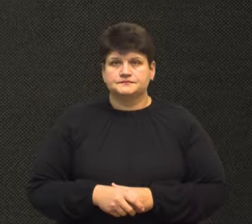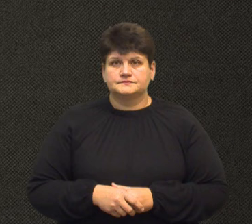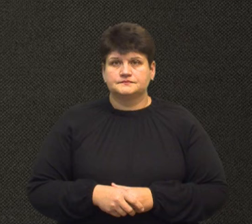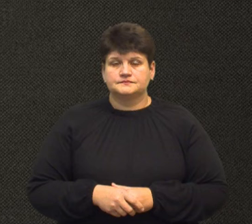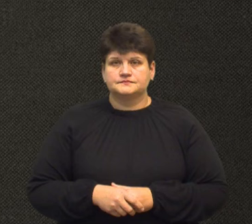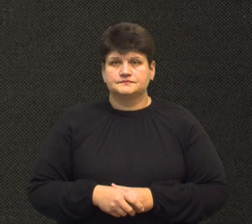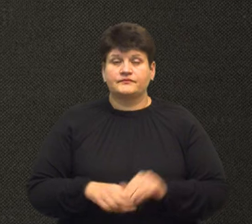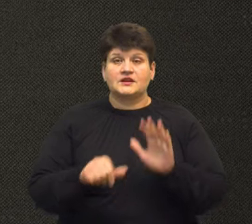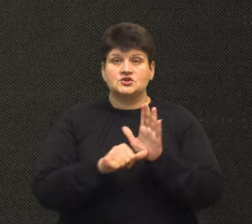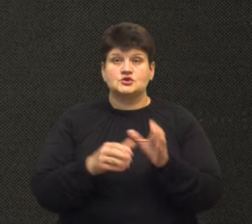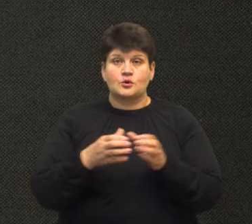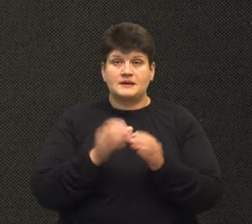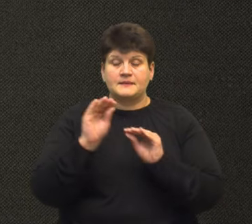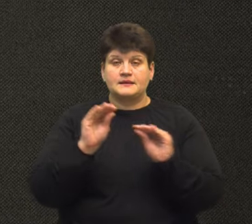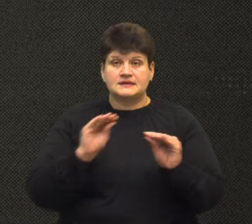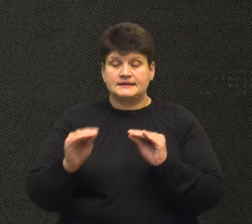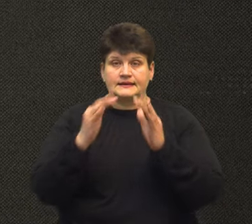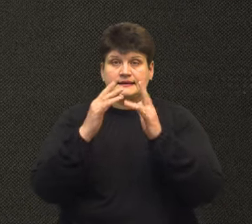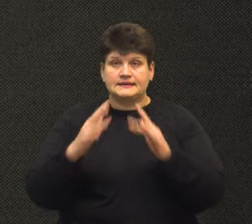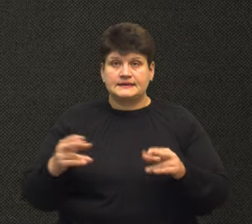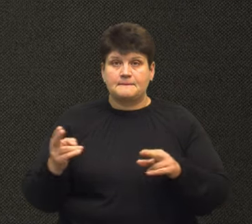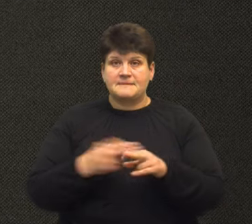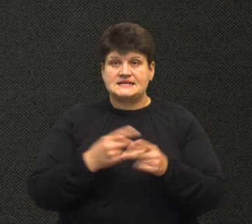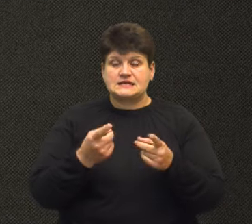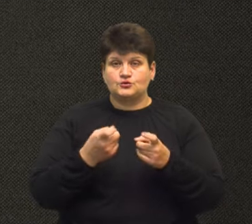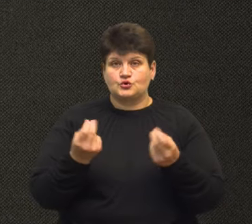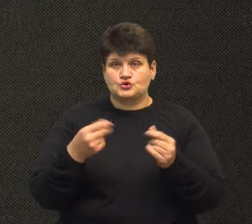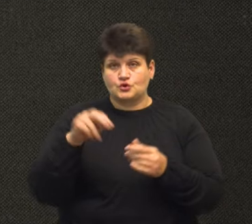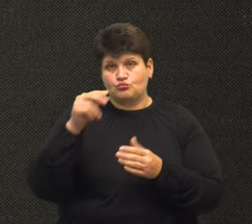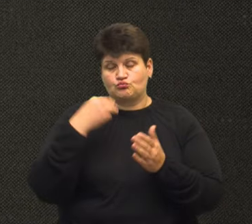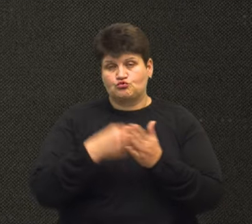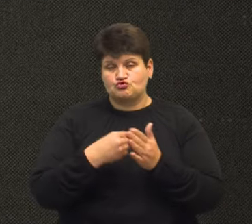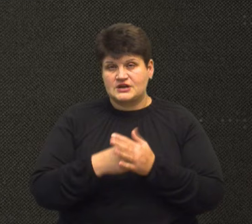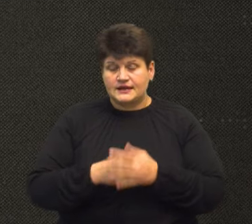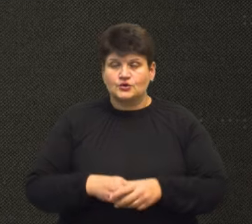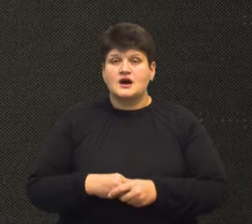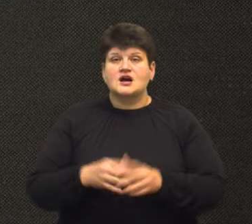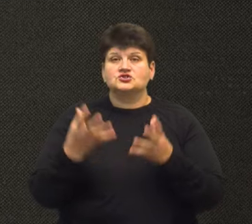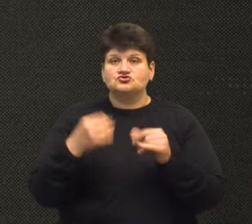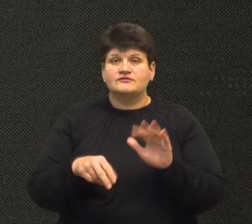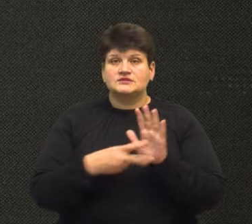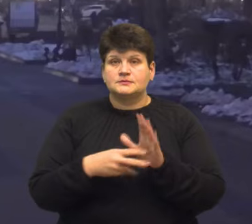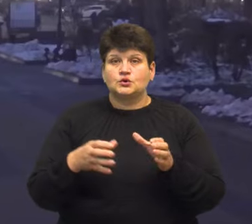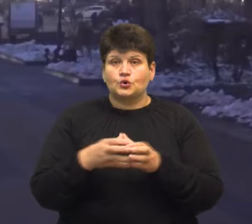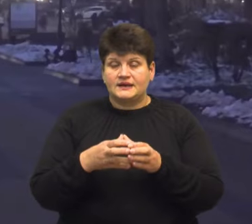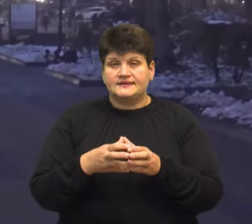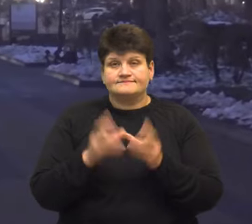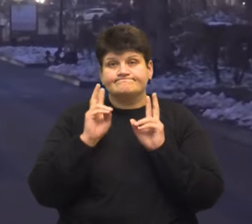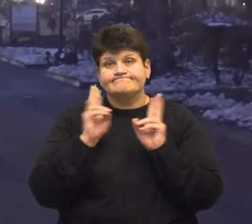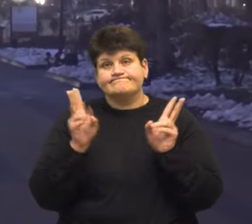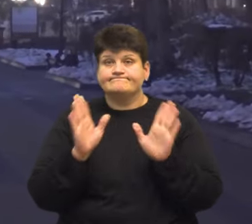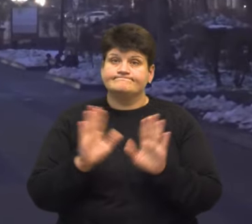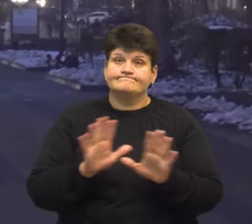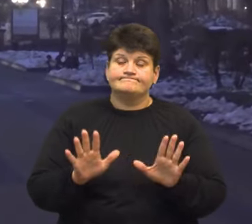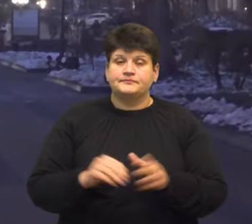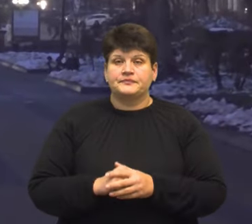Шість громад прикрашатимуть головну ялинку без залучення грошей з бюджету. Ще у семи громадах з питанням встановлення ялинки не визначилися. Нагадаю,